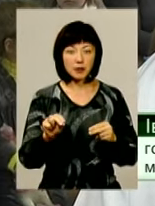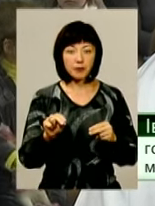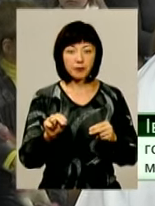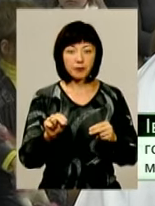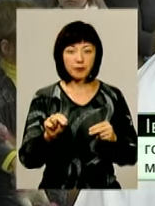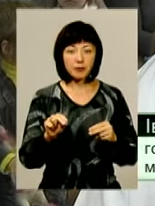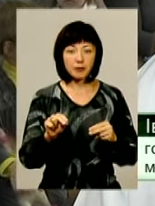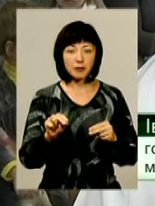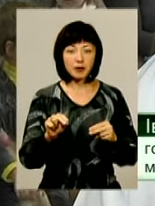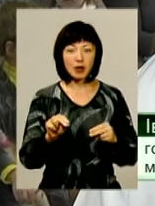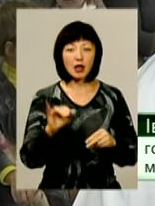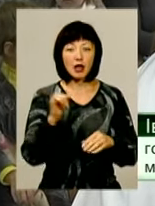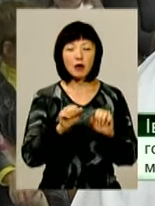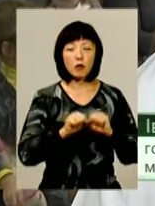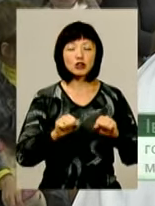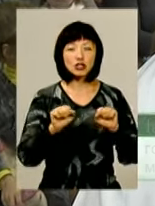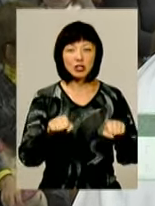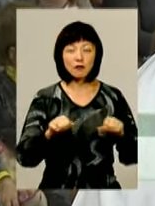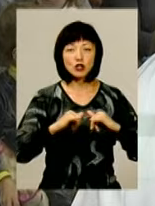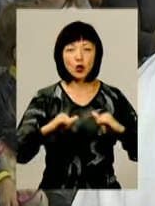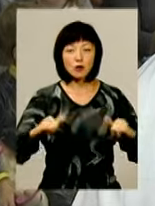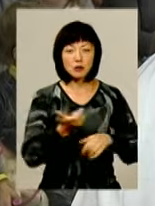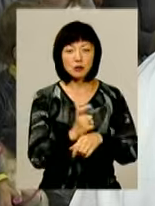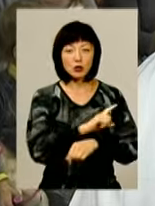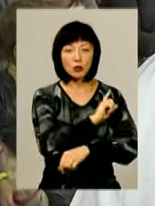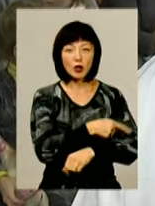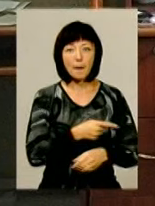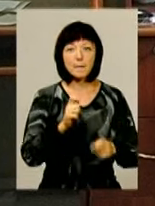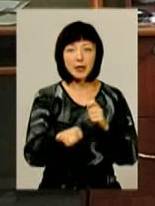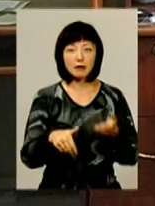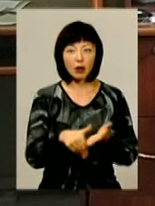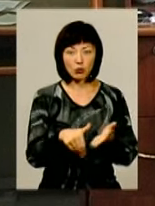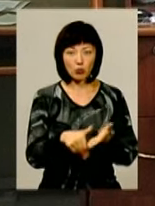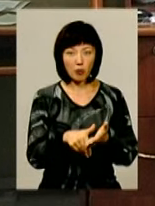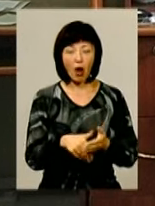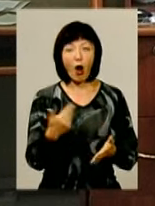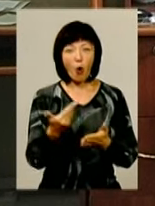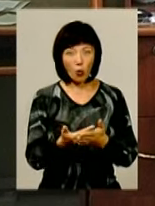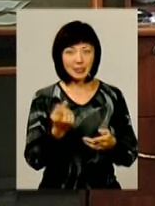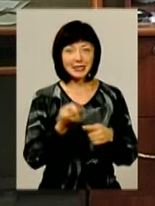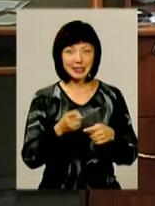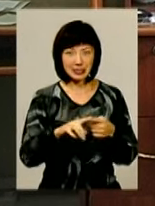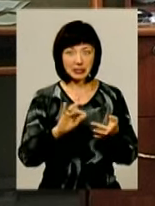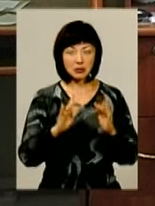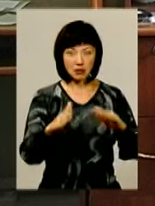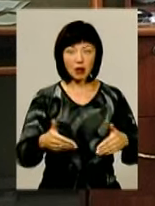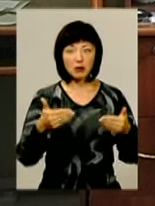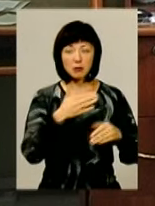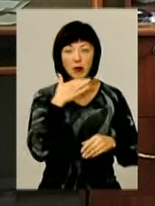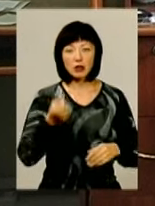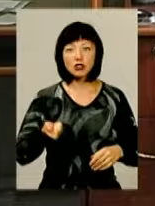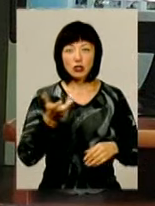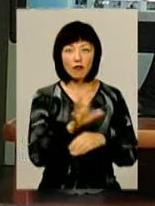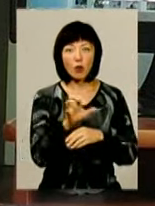можливості розвитку більш потужно меценатської допомоги. А ось і сайт. Багаточасельні фото